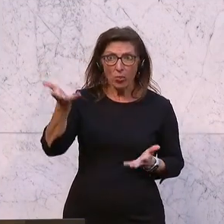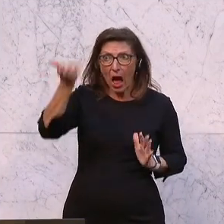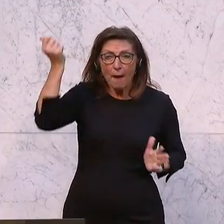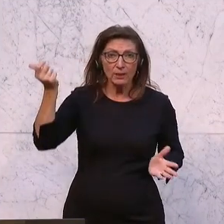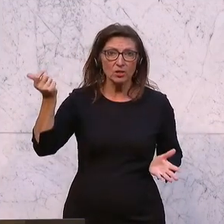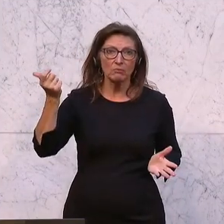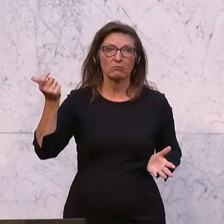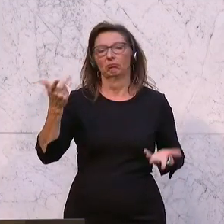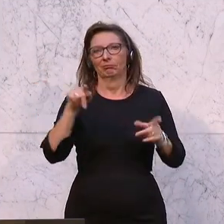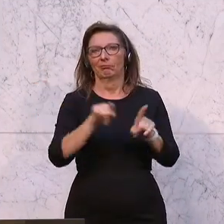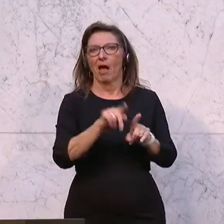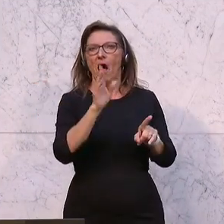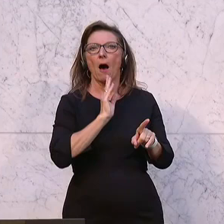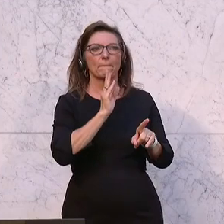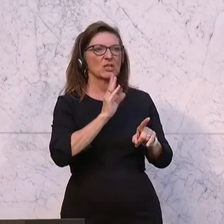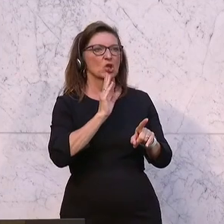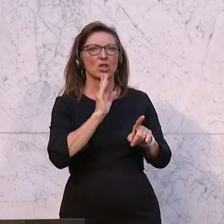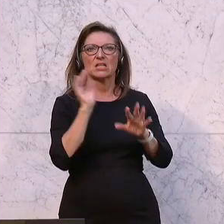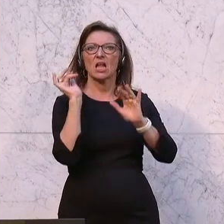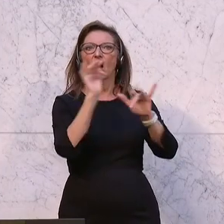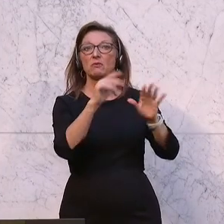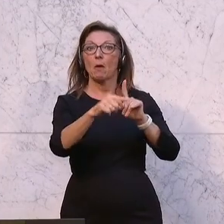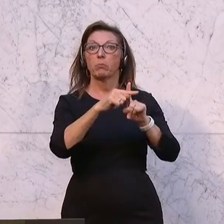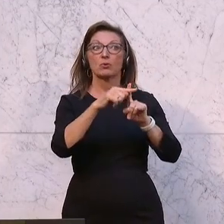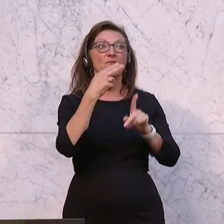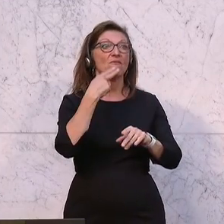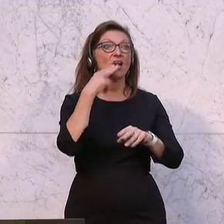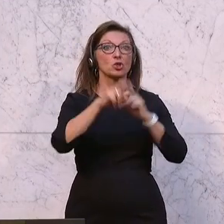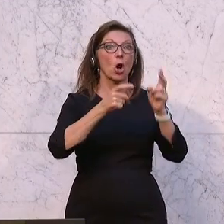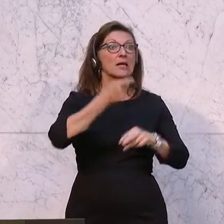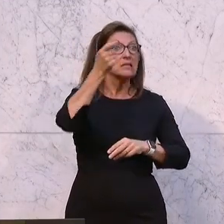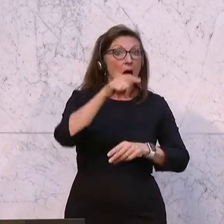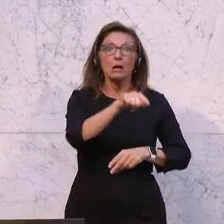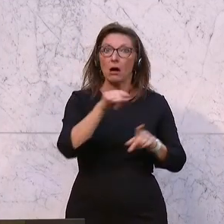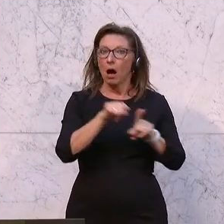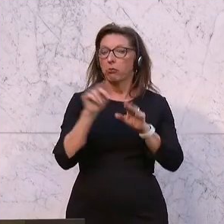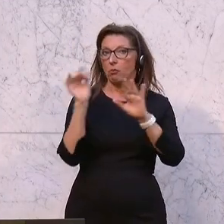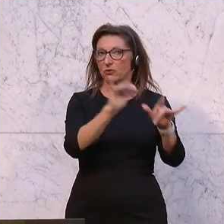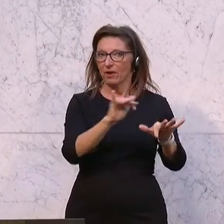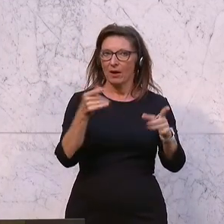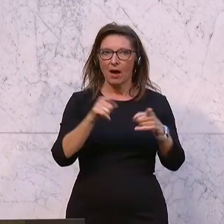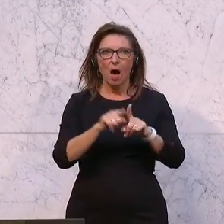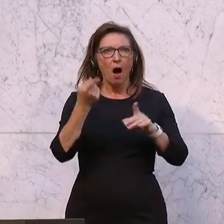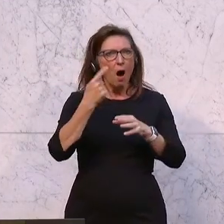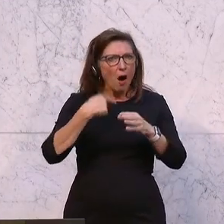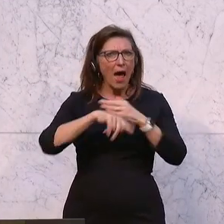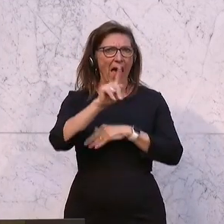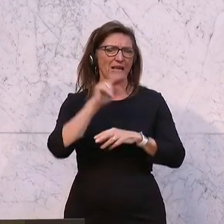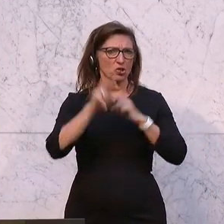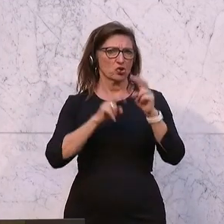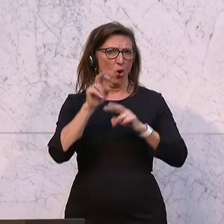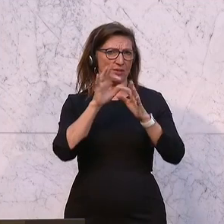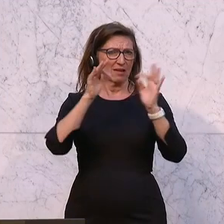positiv bei jenen Pensionistinnen und Pensionisten aus, die die Steuern bezahlen. Wirkt sich natürlich auch die Absenkung des Eingangssteuersatzes aus.